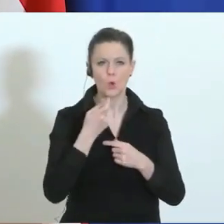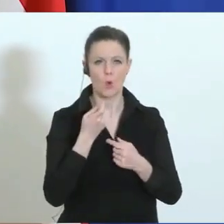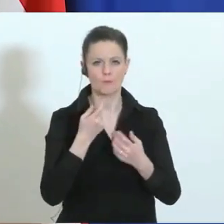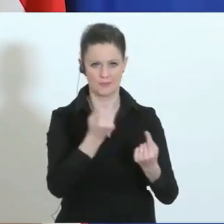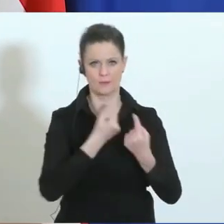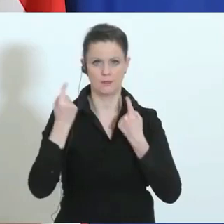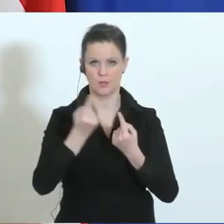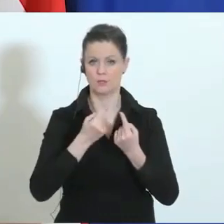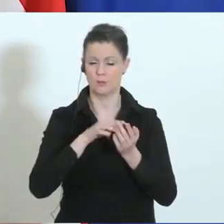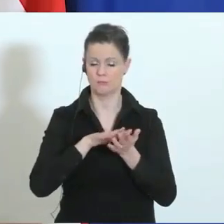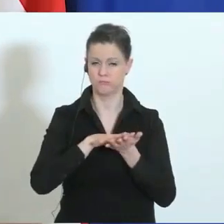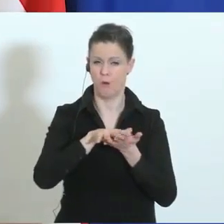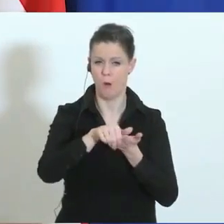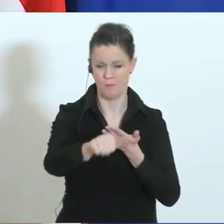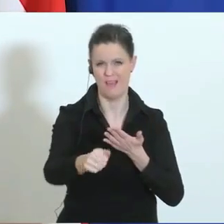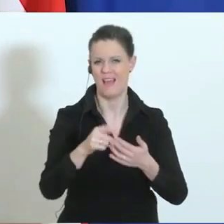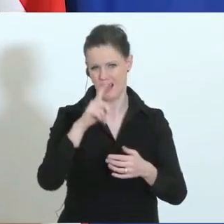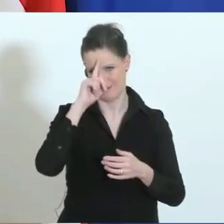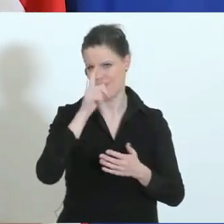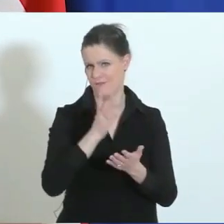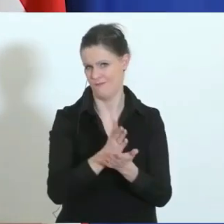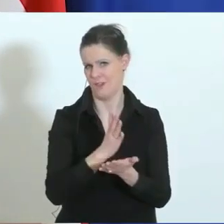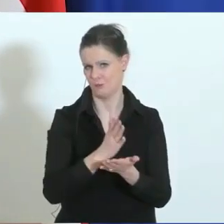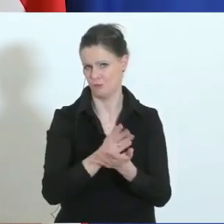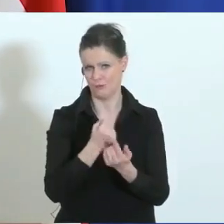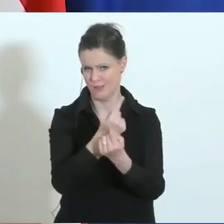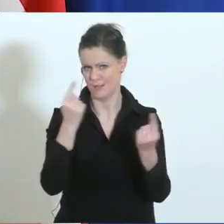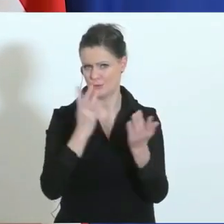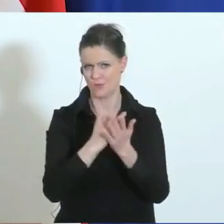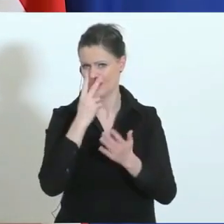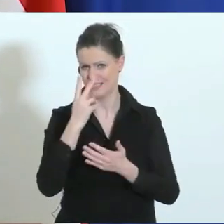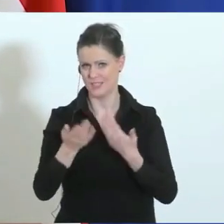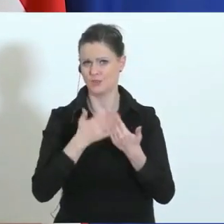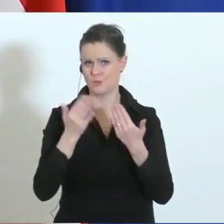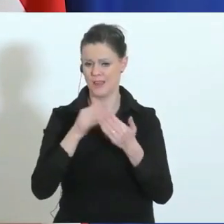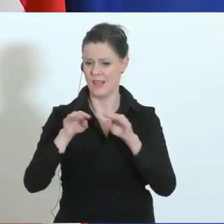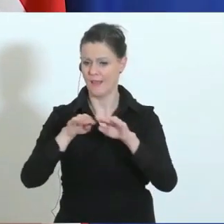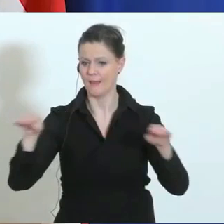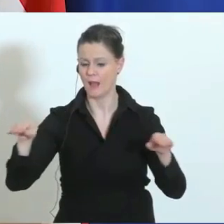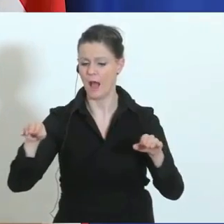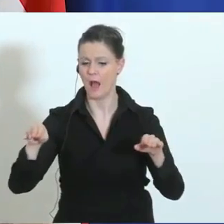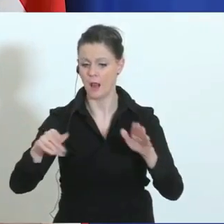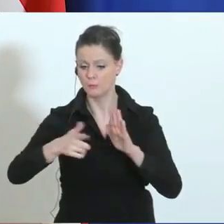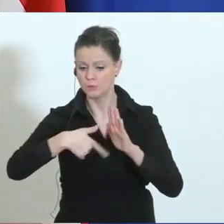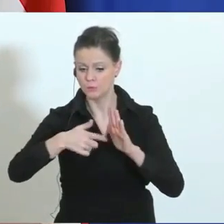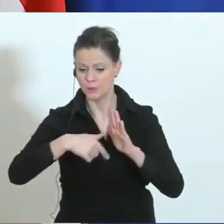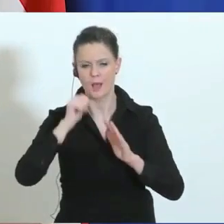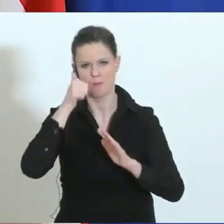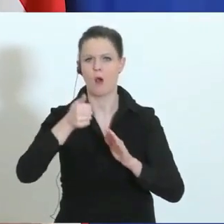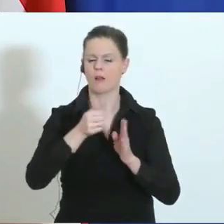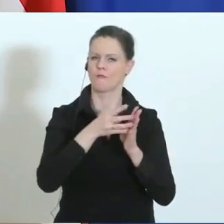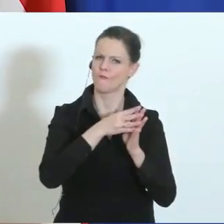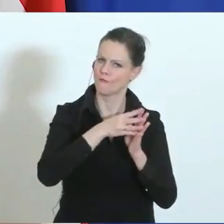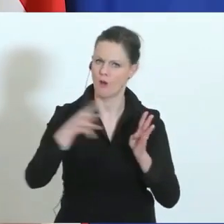nachgefragt wird. Aber jeder konnte sich selbst ein Bild davon machen. Selbst wenn an einem Abend ein Legal leer war, war es am nächsten Tag schon wieder